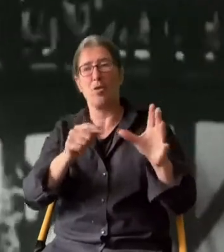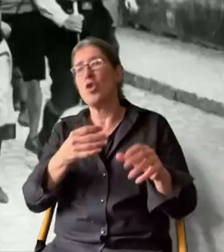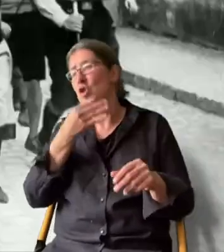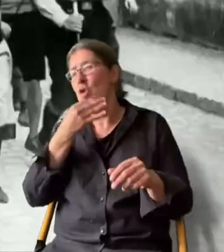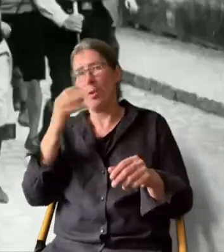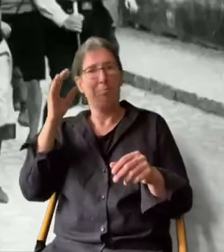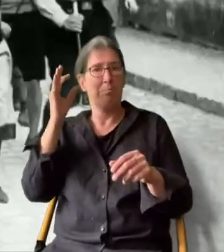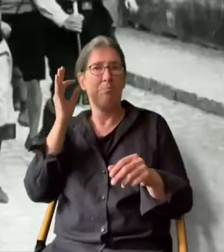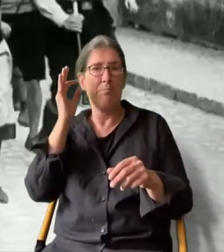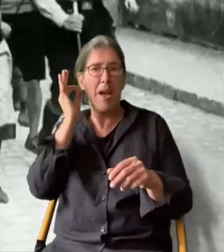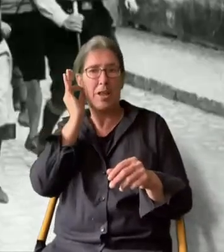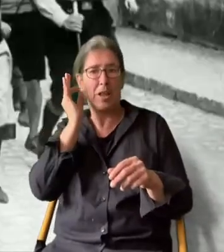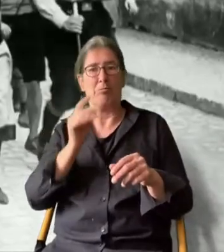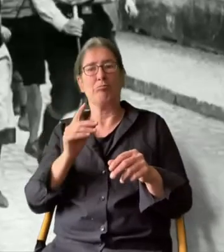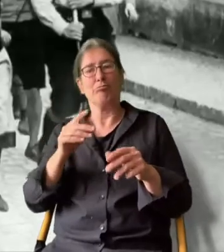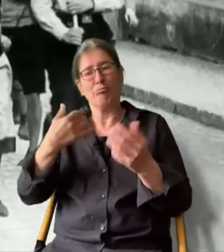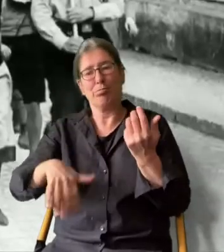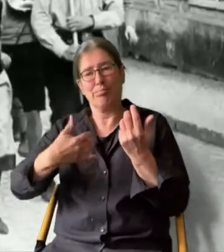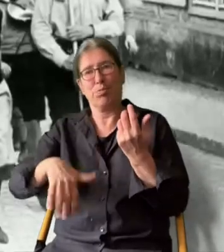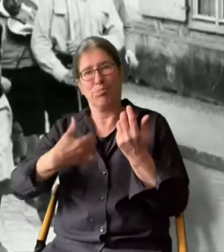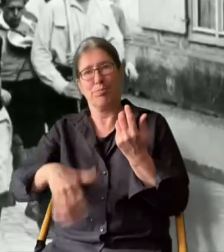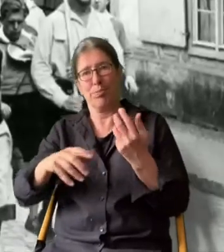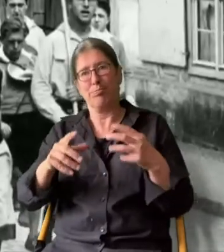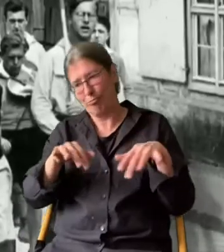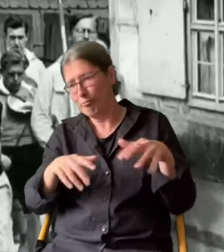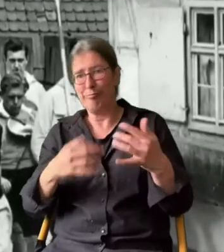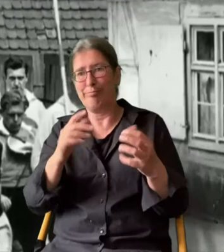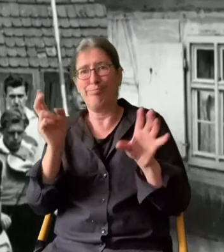und Mädchen ziehen gemeinsam mit der Klampfe durchs Land.